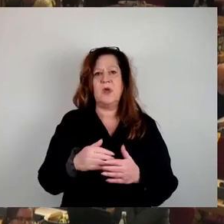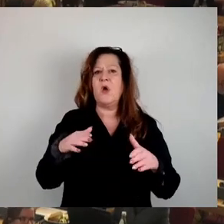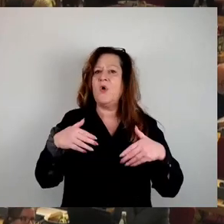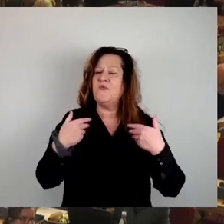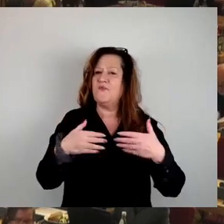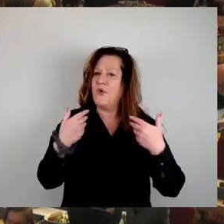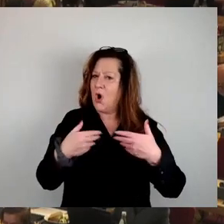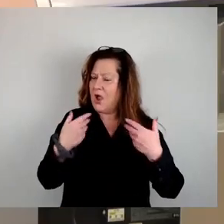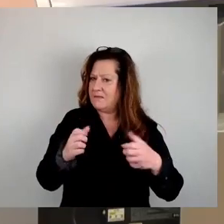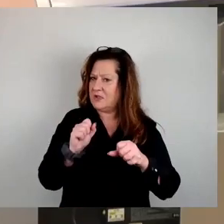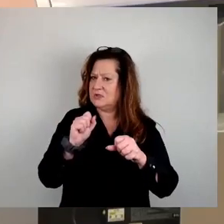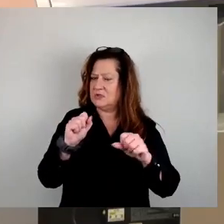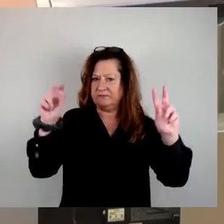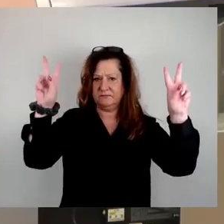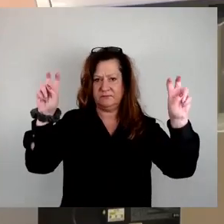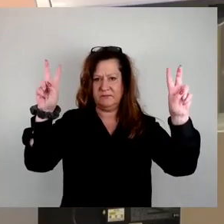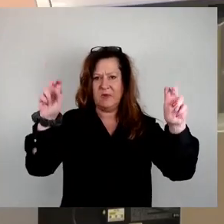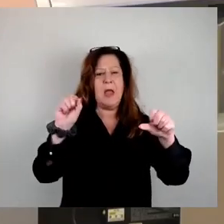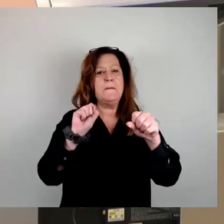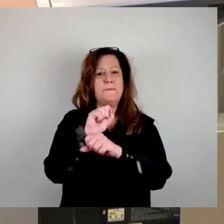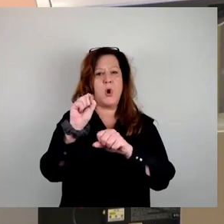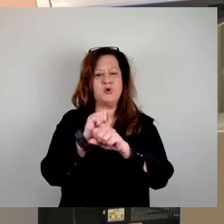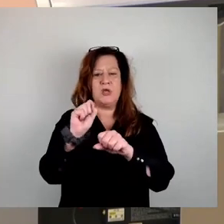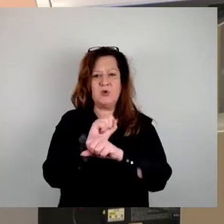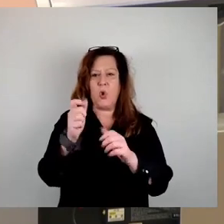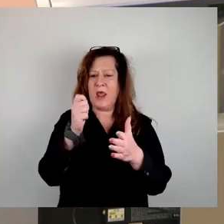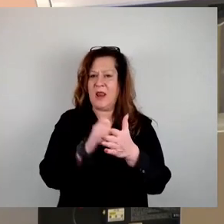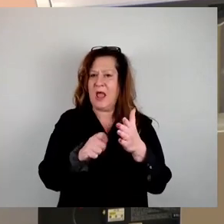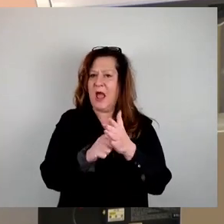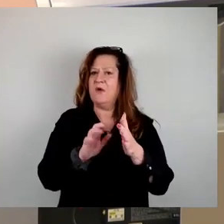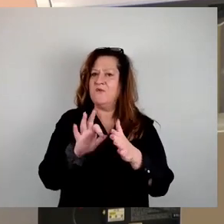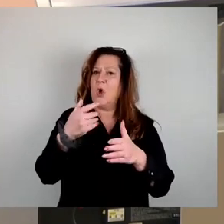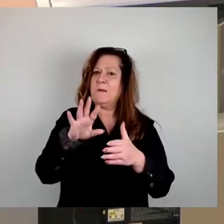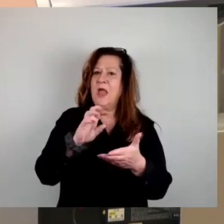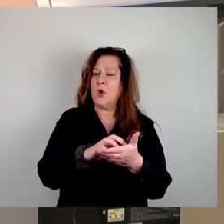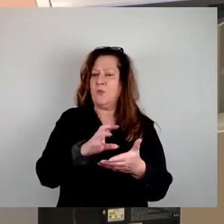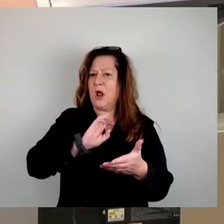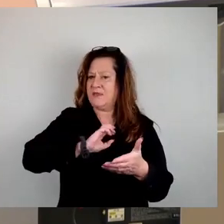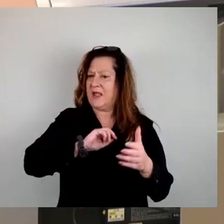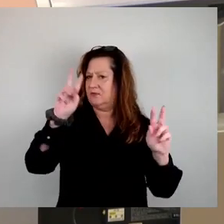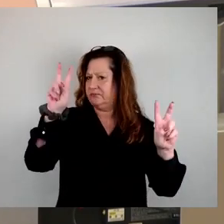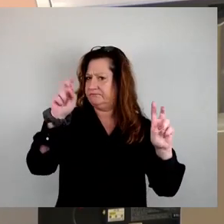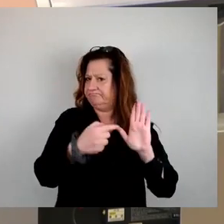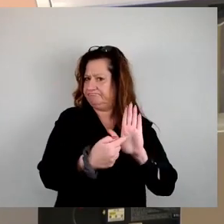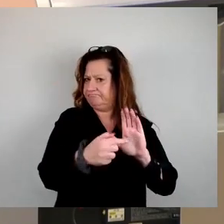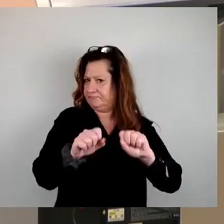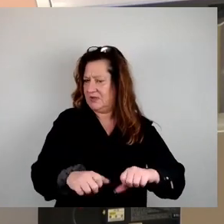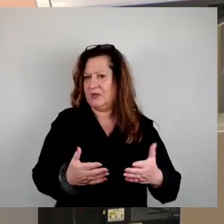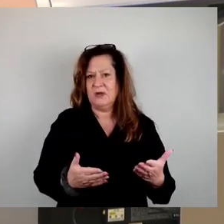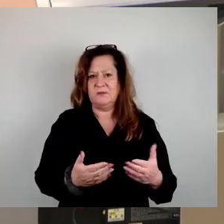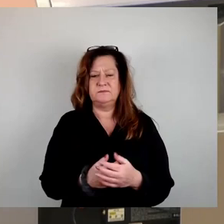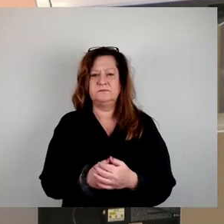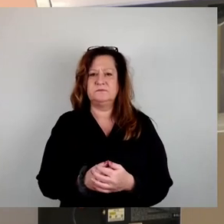aufkaufen für mehr kommunales Wohneigentum, heute hier persönlich vorstellen zu können. Über 5000